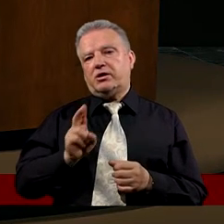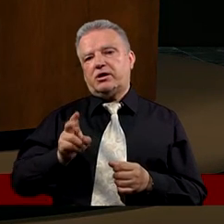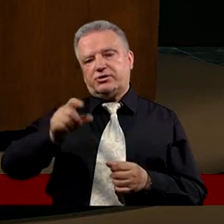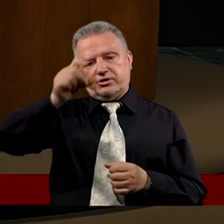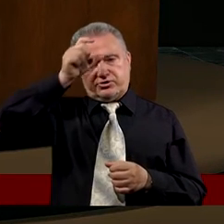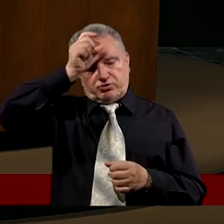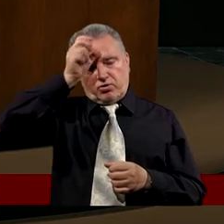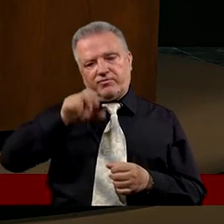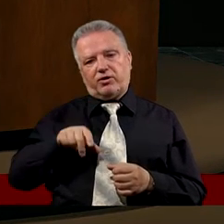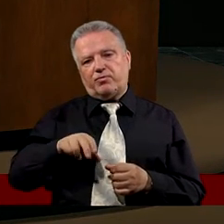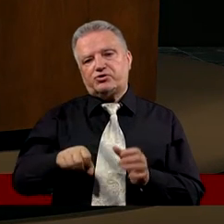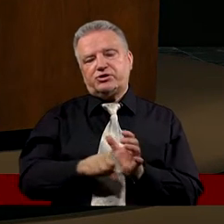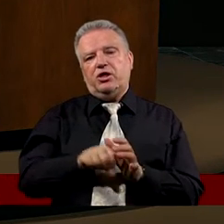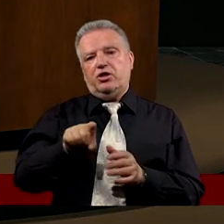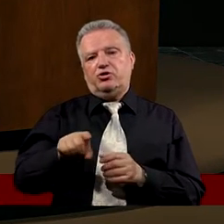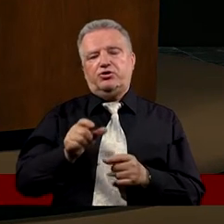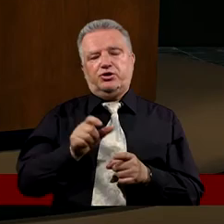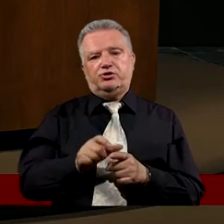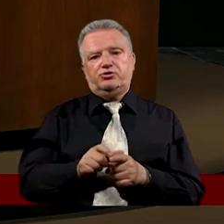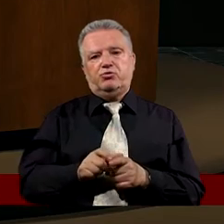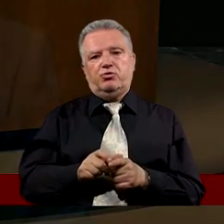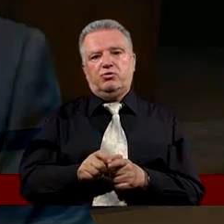też podszedł Do tej wypowiedzi